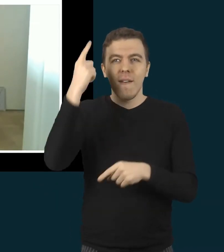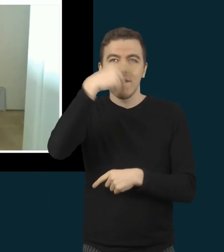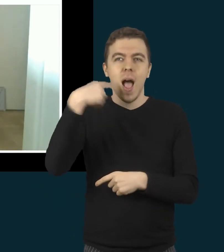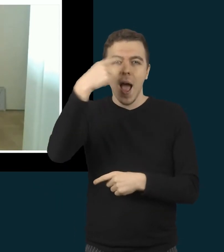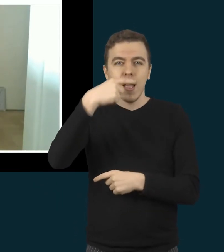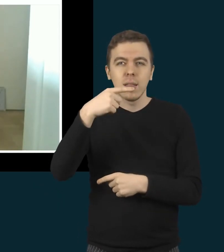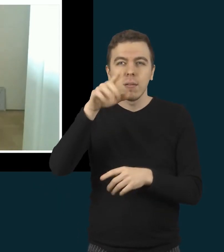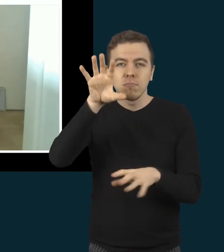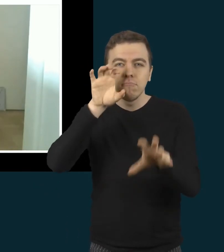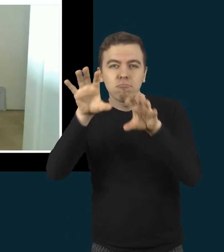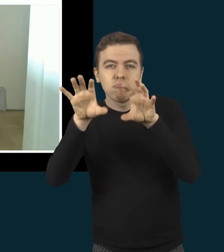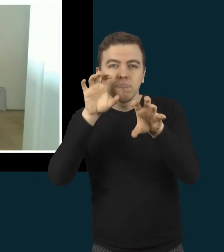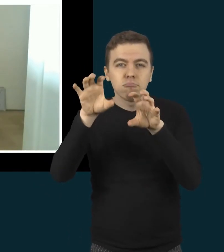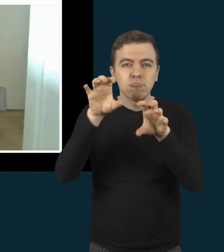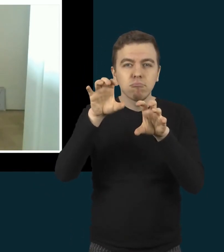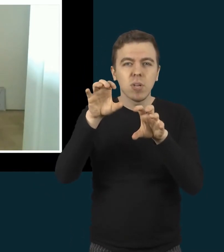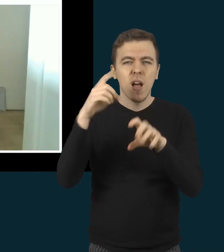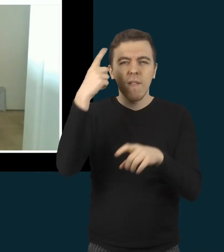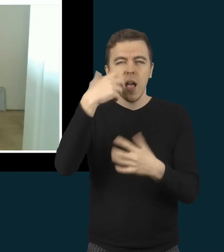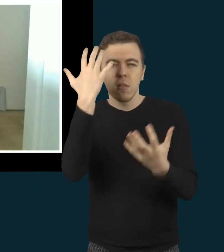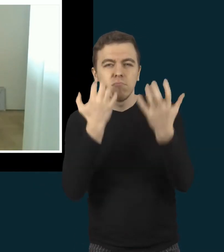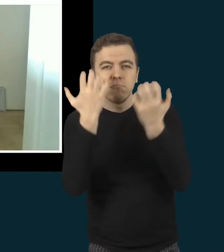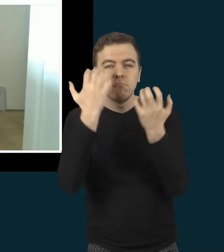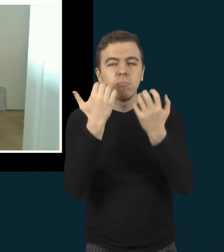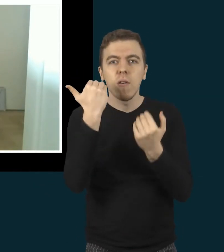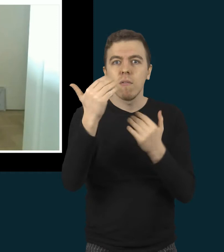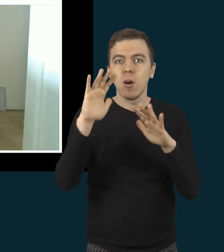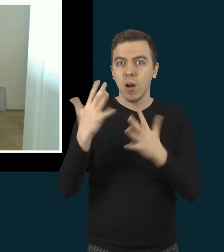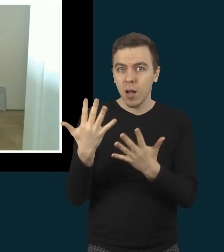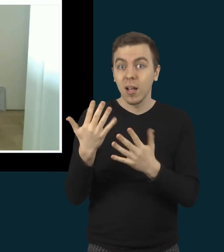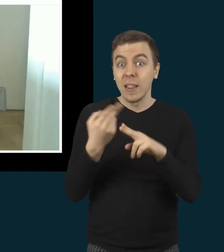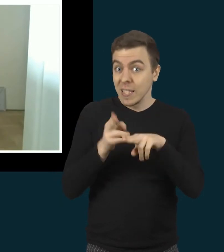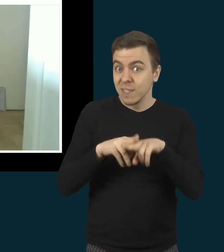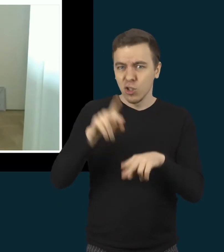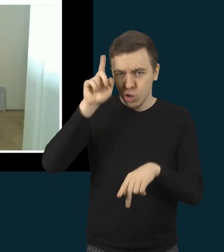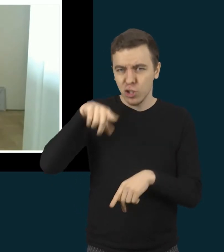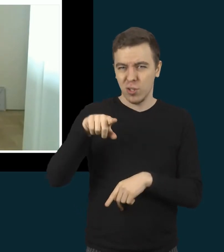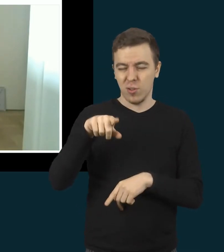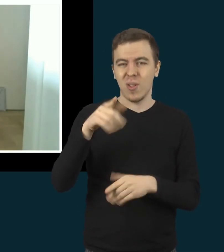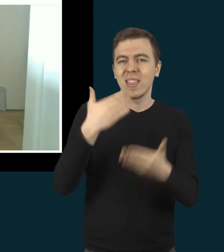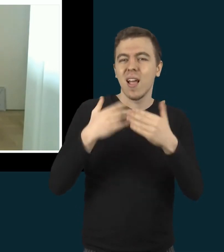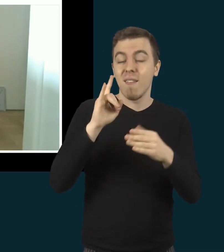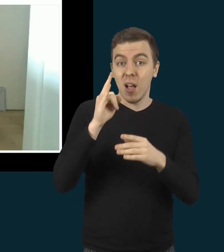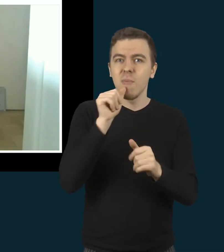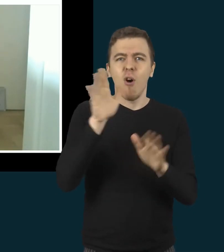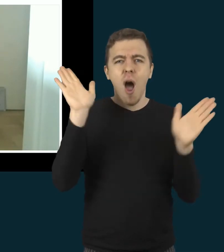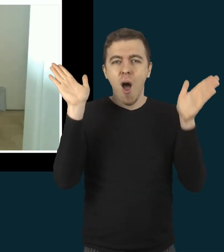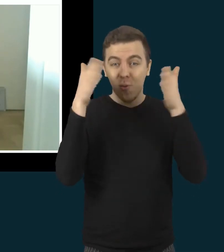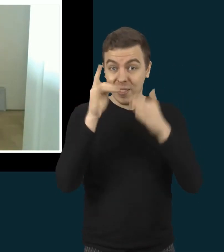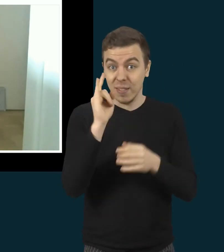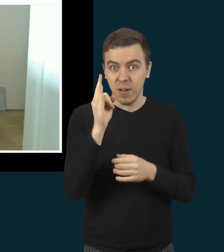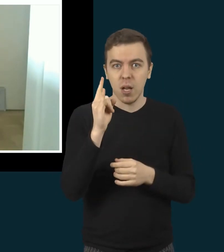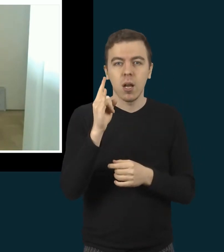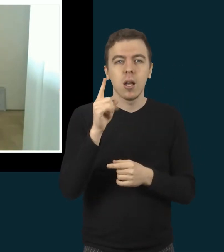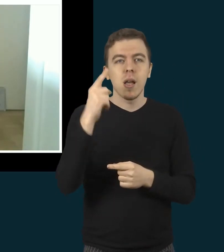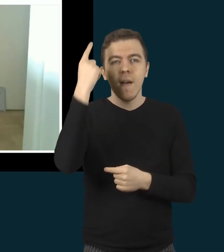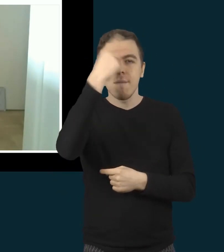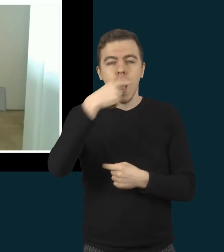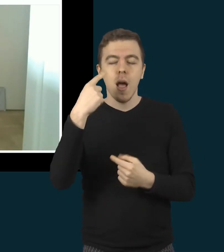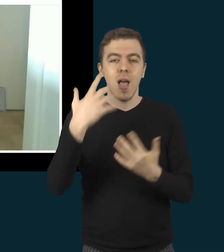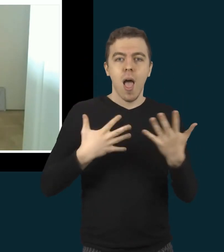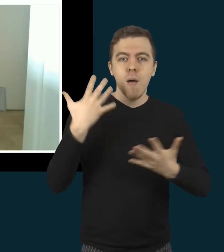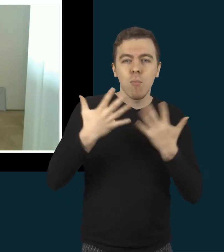stebėti jo veido mimikas, ką jos gali reišti. Nes, kad žinom, kad ypatinga autistiškiem vaikam yra labai skunku